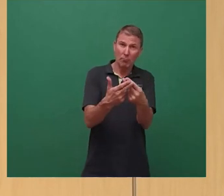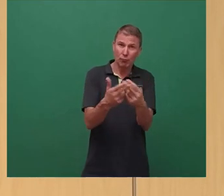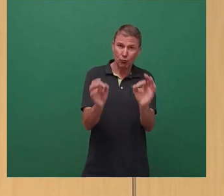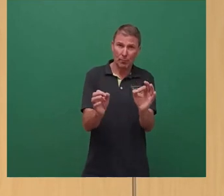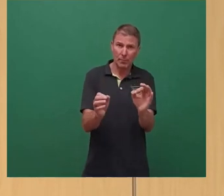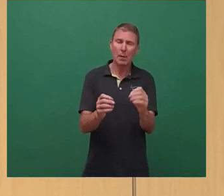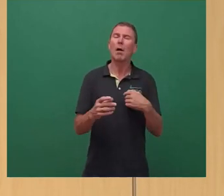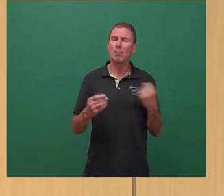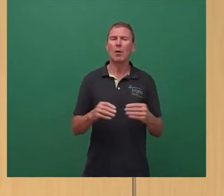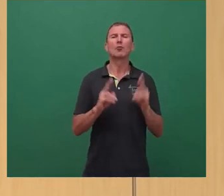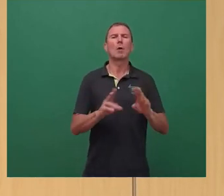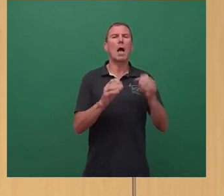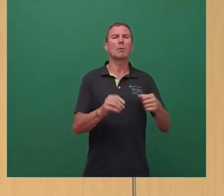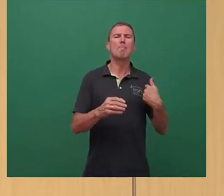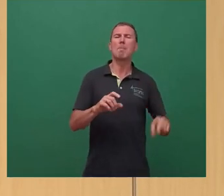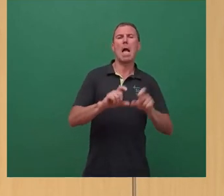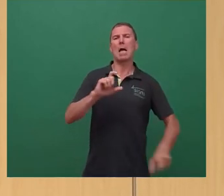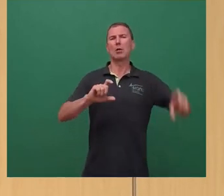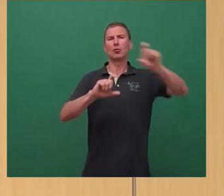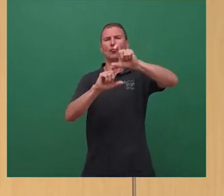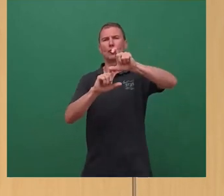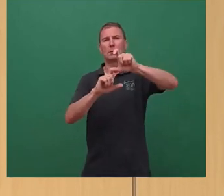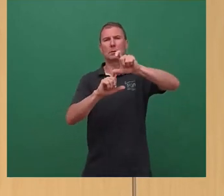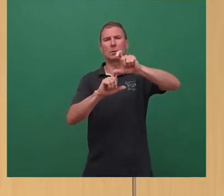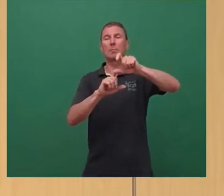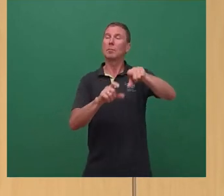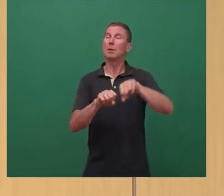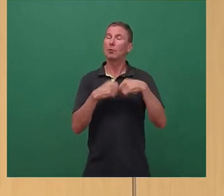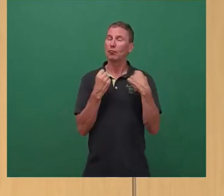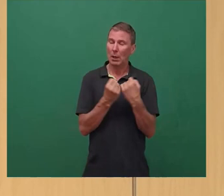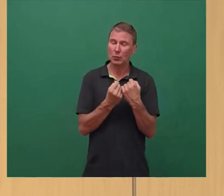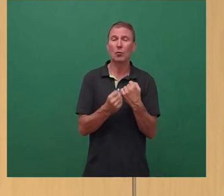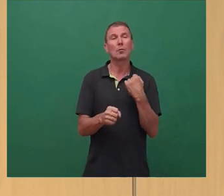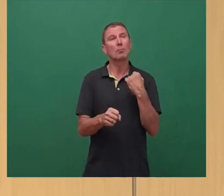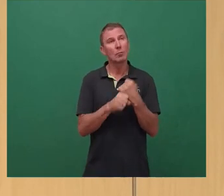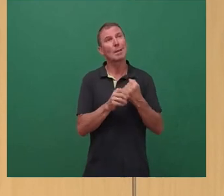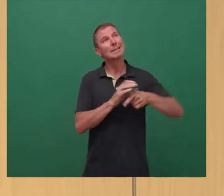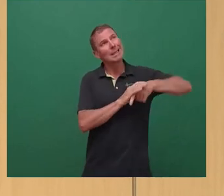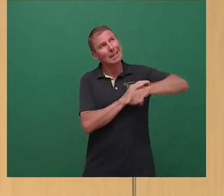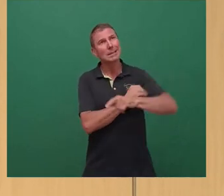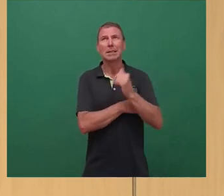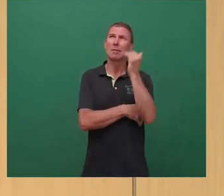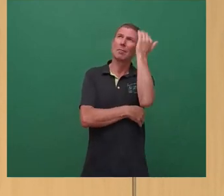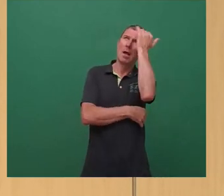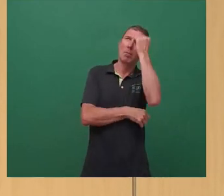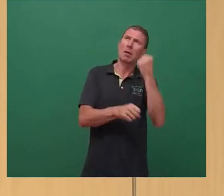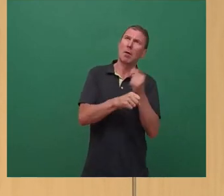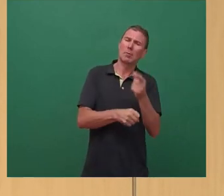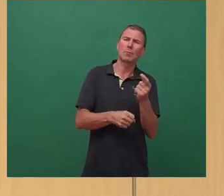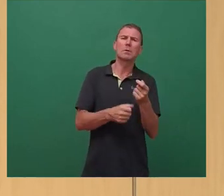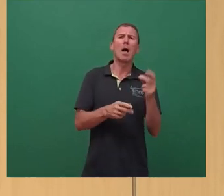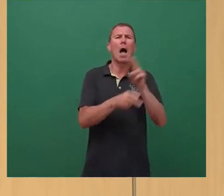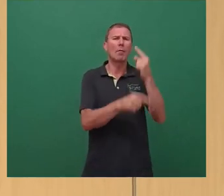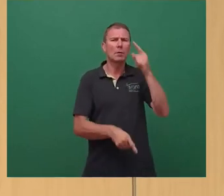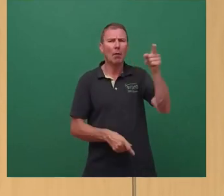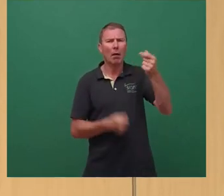dem städtischen Haushalt notwendig. Das ist tatsächlich eine Situation, wo man sich intensiver Gedanken machen muss. Im Aufsichtsrat und Geschäftsführung wird